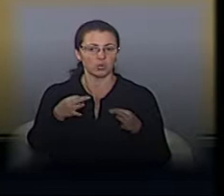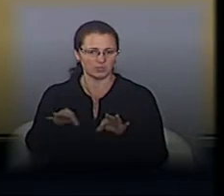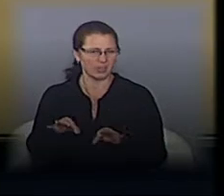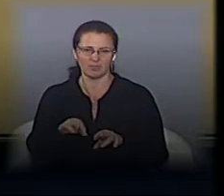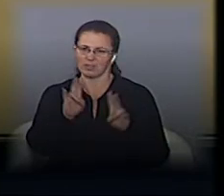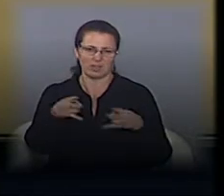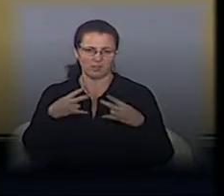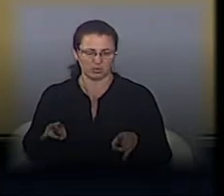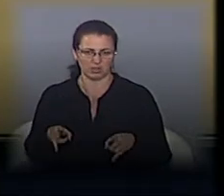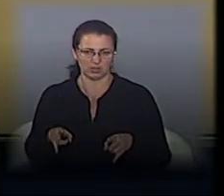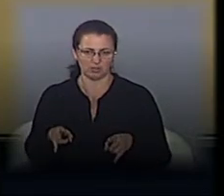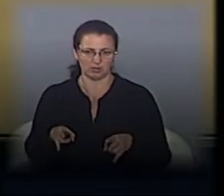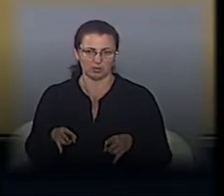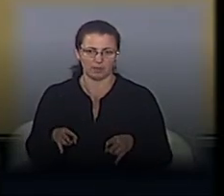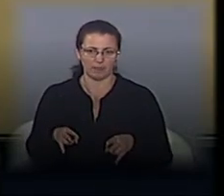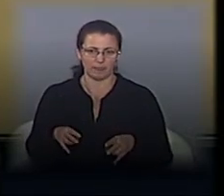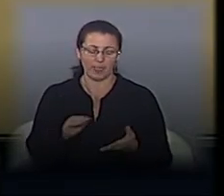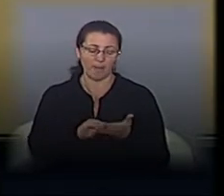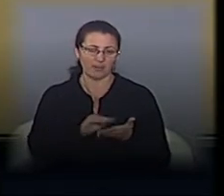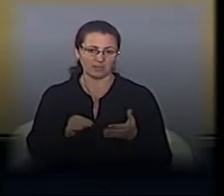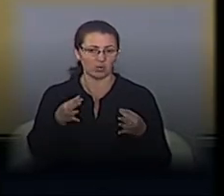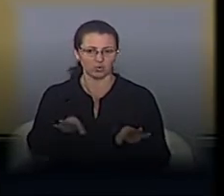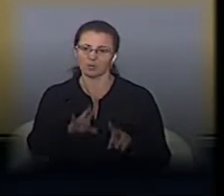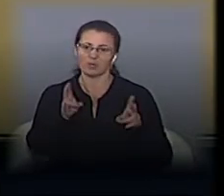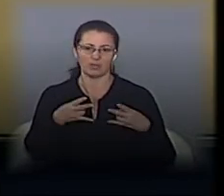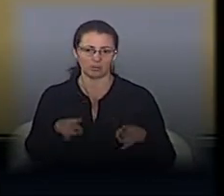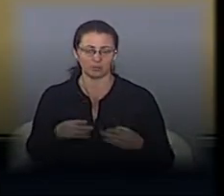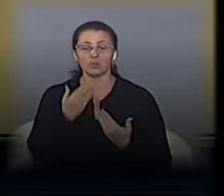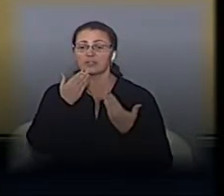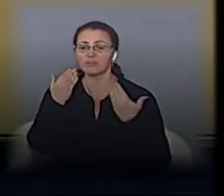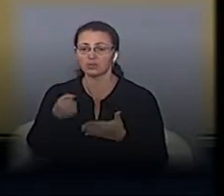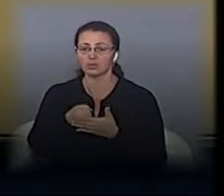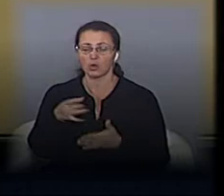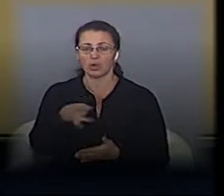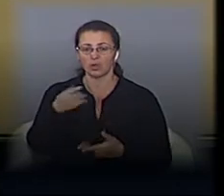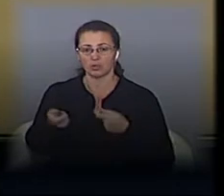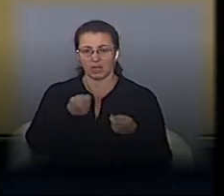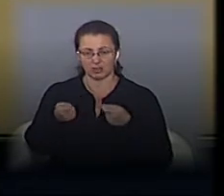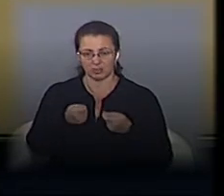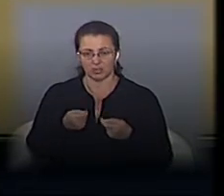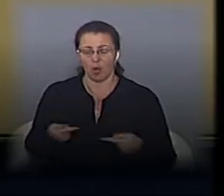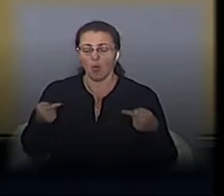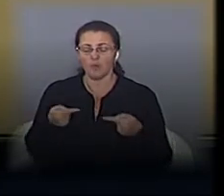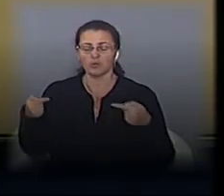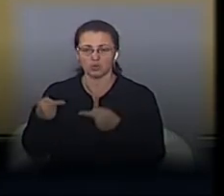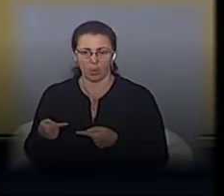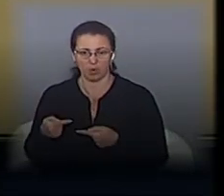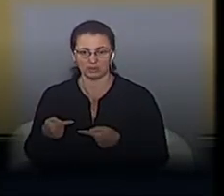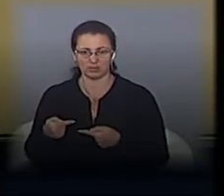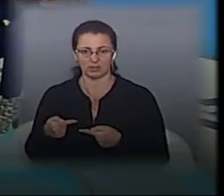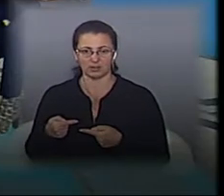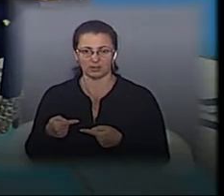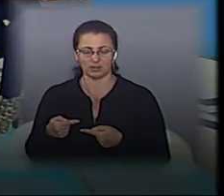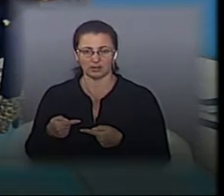необхідно, тобто немає такого документу письмового дозволу, але звернутися в районну адміністрацію, щоб якось узгодити це, узгодити,